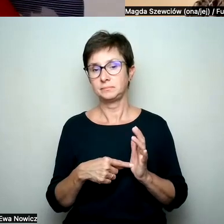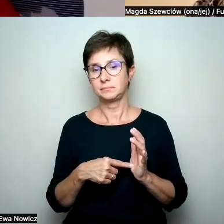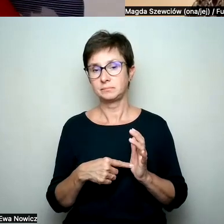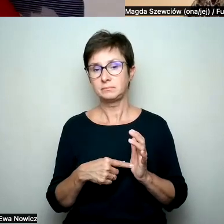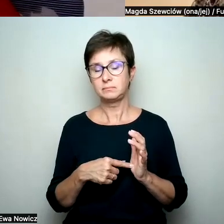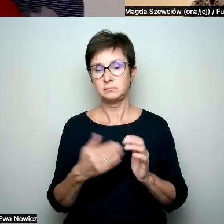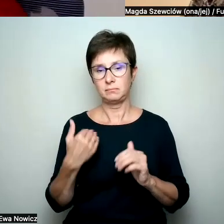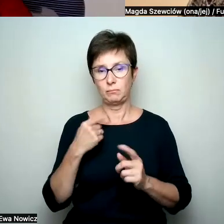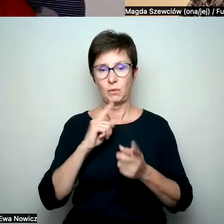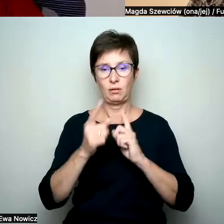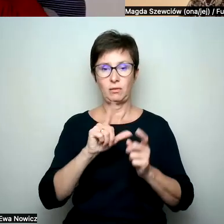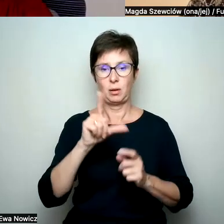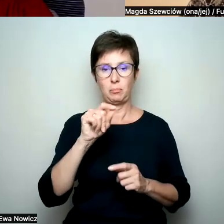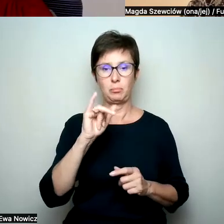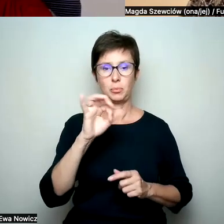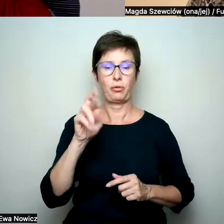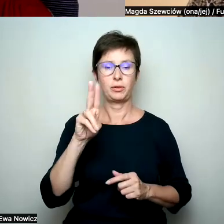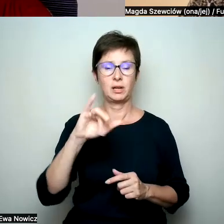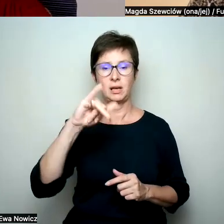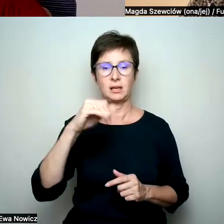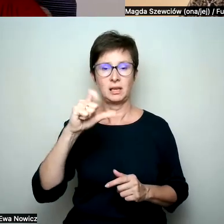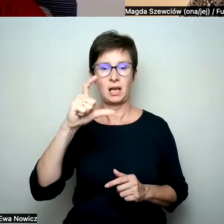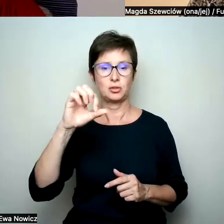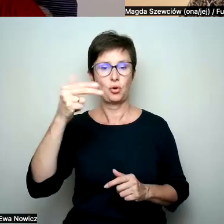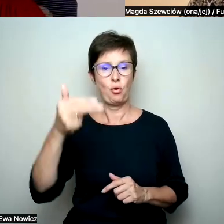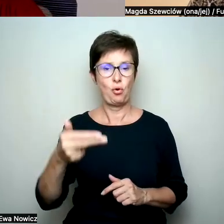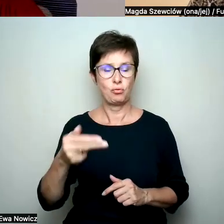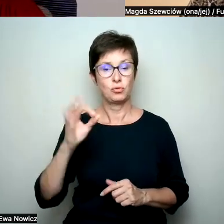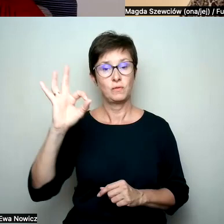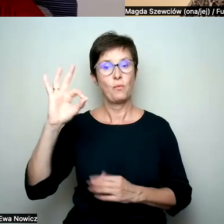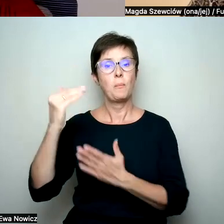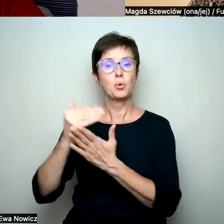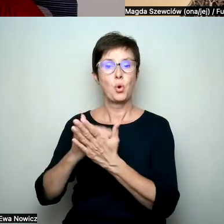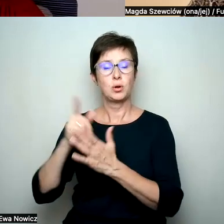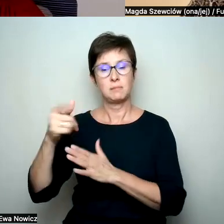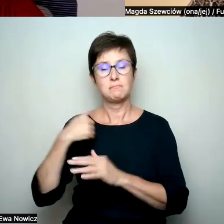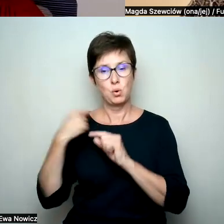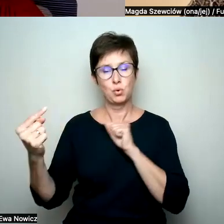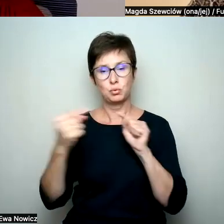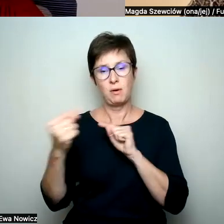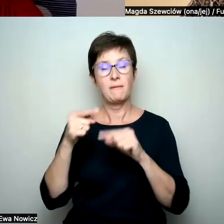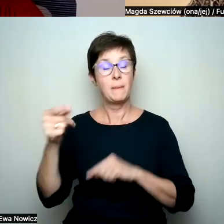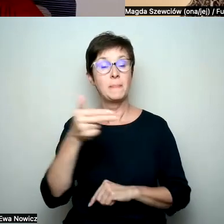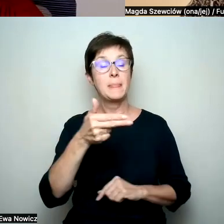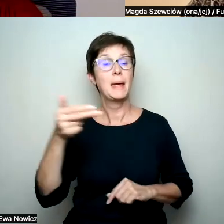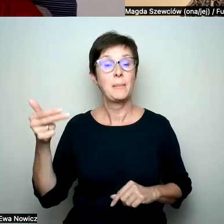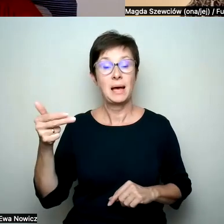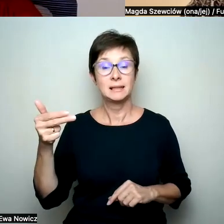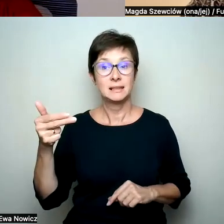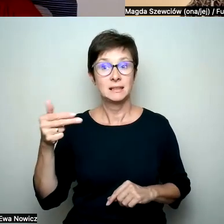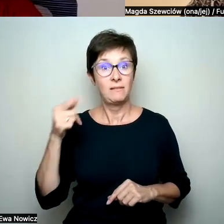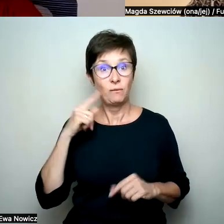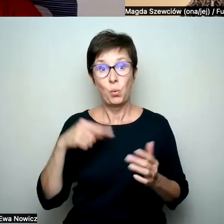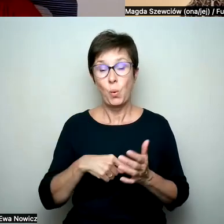Piotrem Jaconiem w jego programie, to on poruszył taki temat, który właśnie w